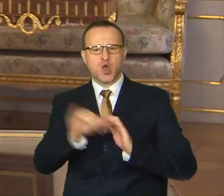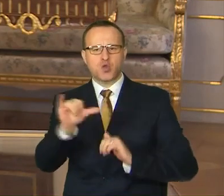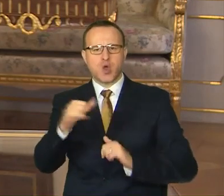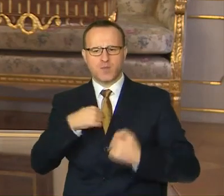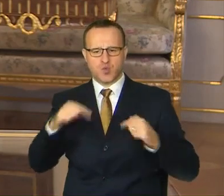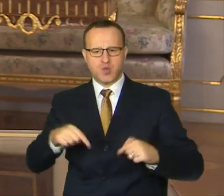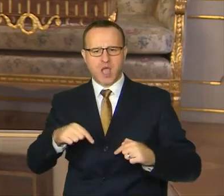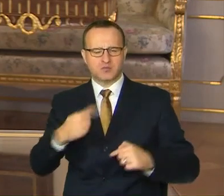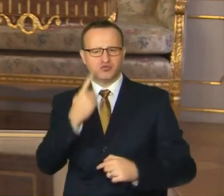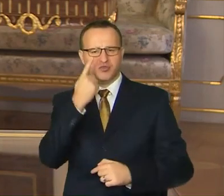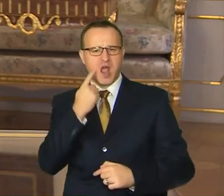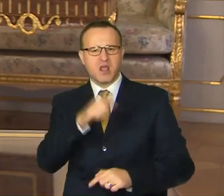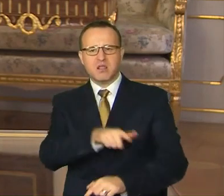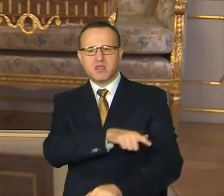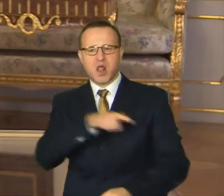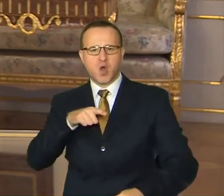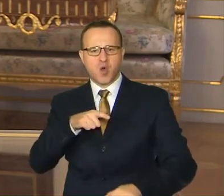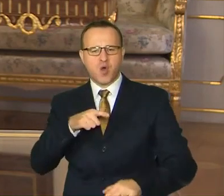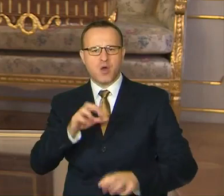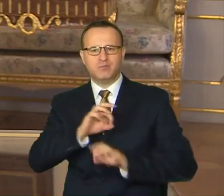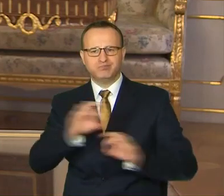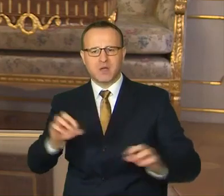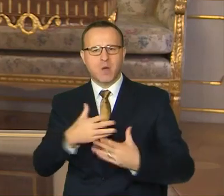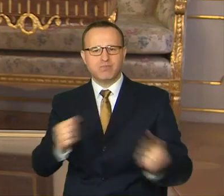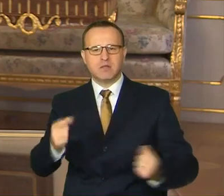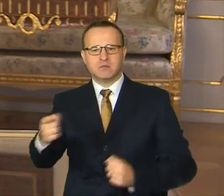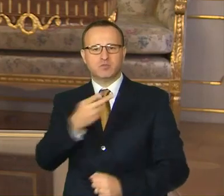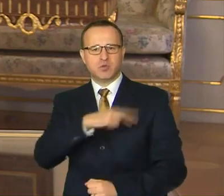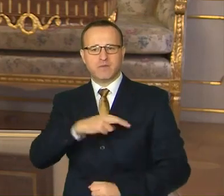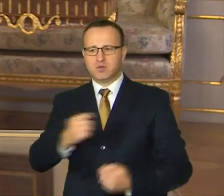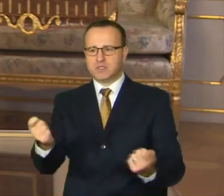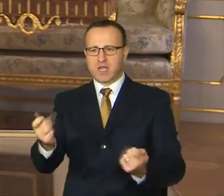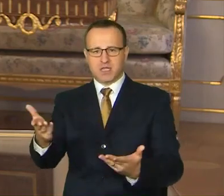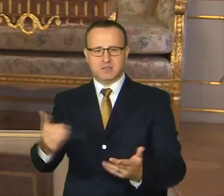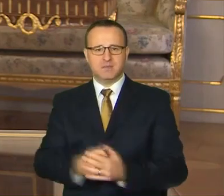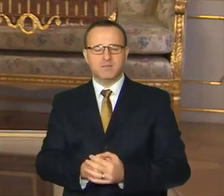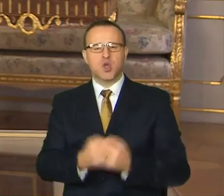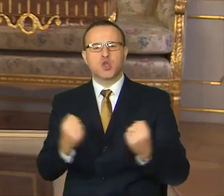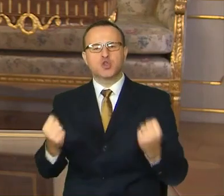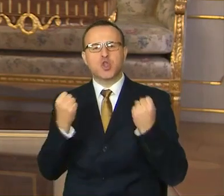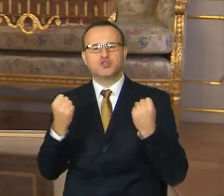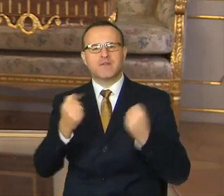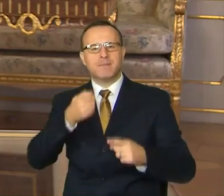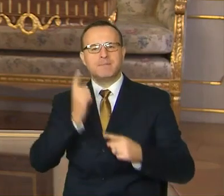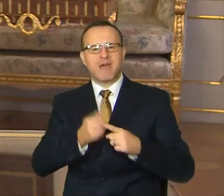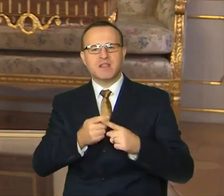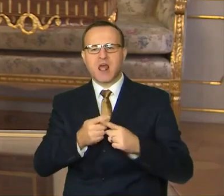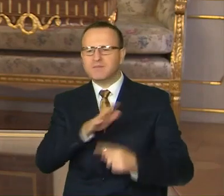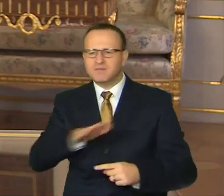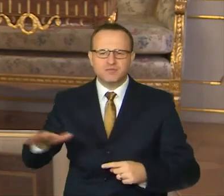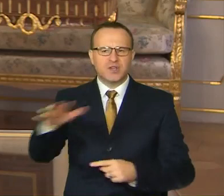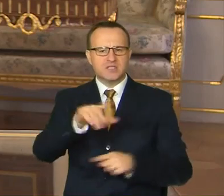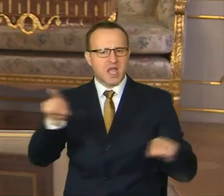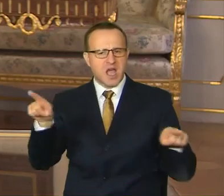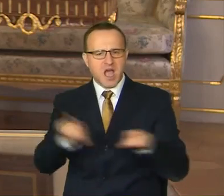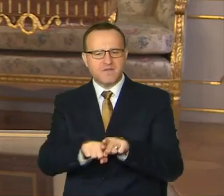dlhodarí bez vyvodenia zodpovednosti za ich skutky. Dodržiavanie pravidiel všetkými rovnako a